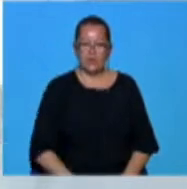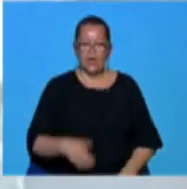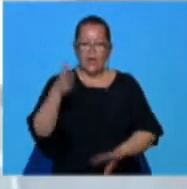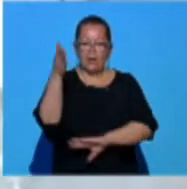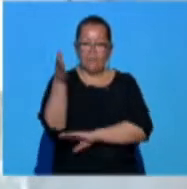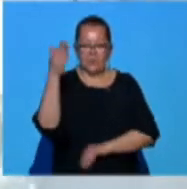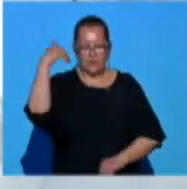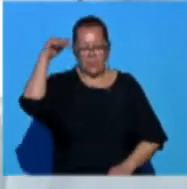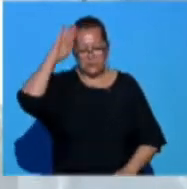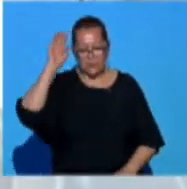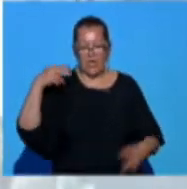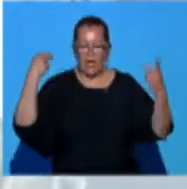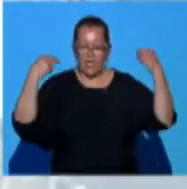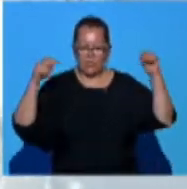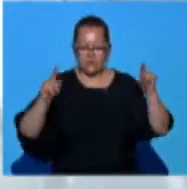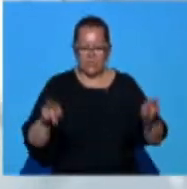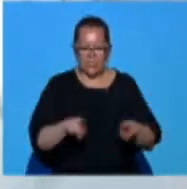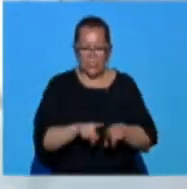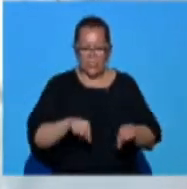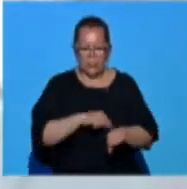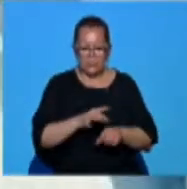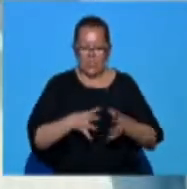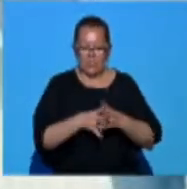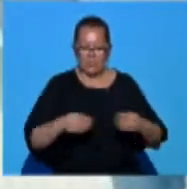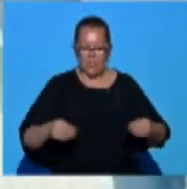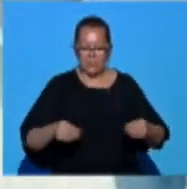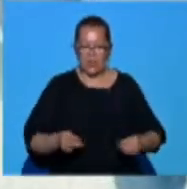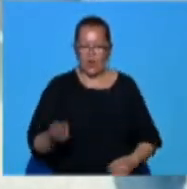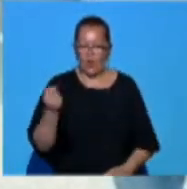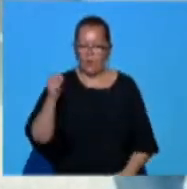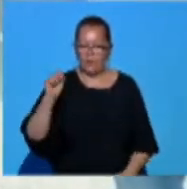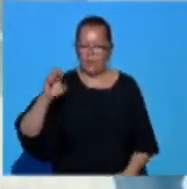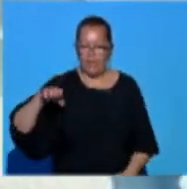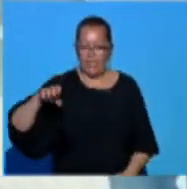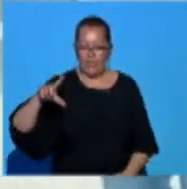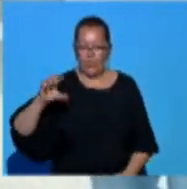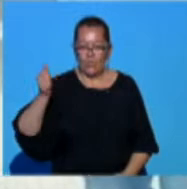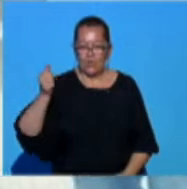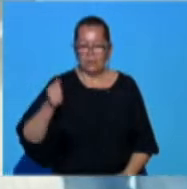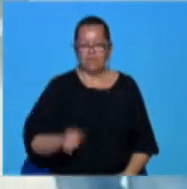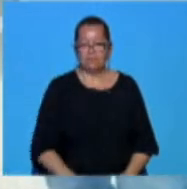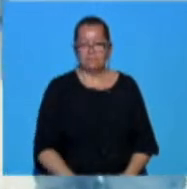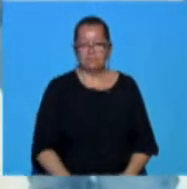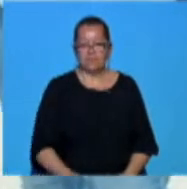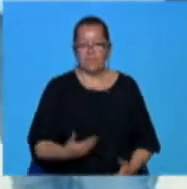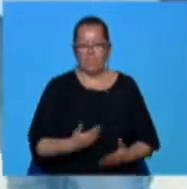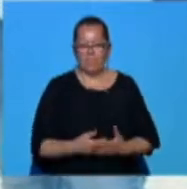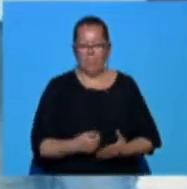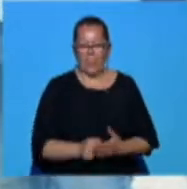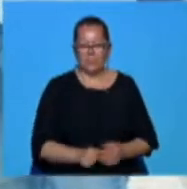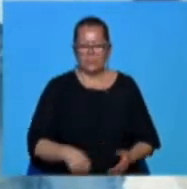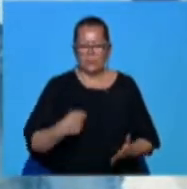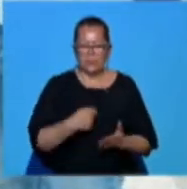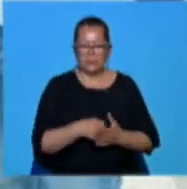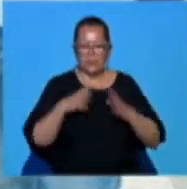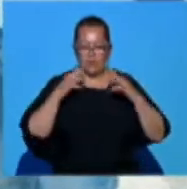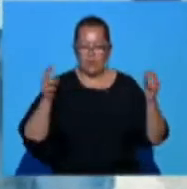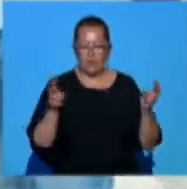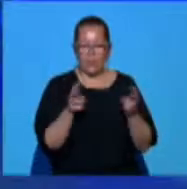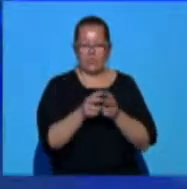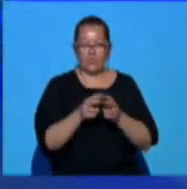Compania Slătinana a raportat pentru aceeași perioadă o pierdere de 18 milioane de lei, cauzată de creșterea prețului la energie.